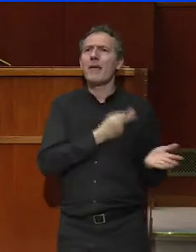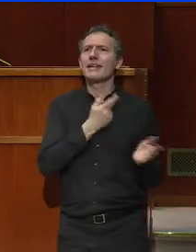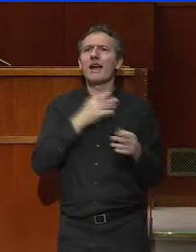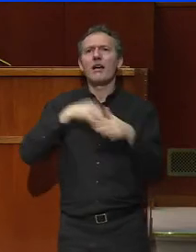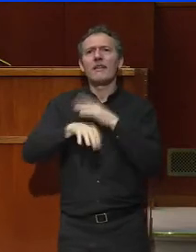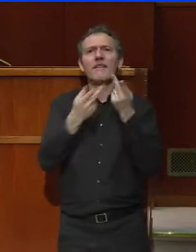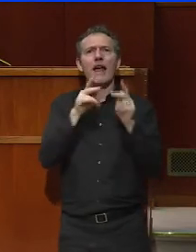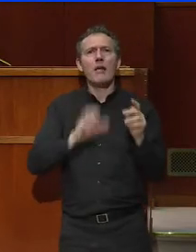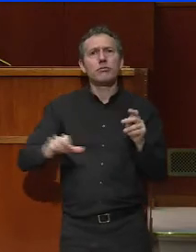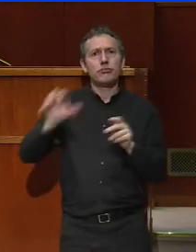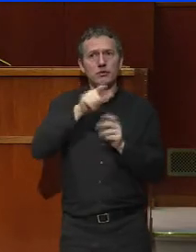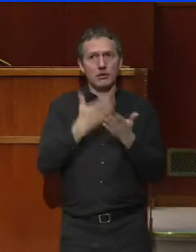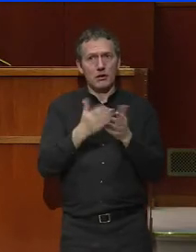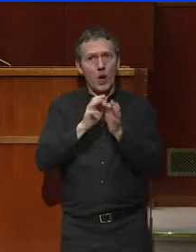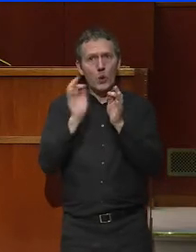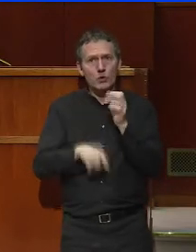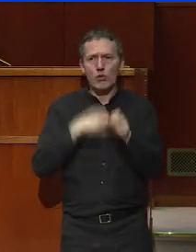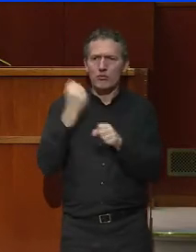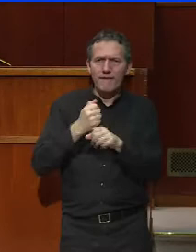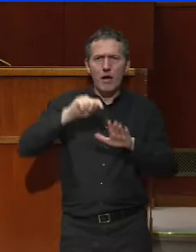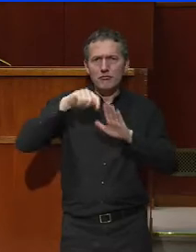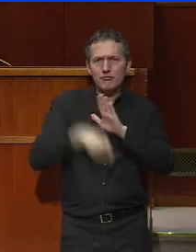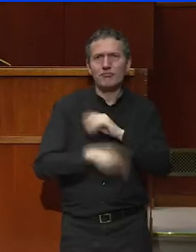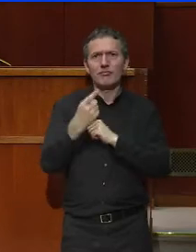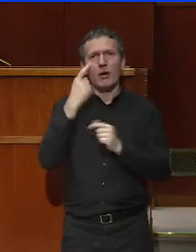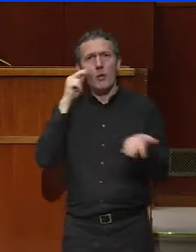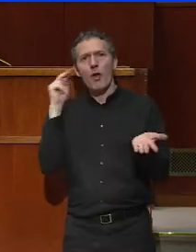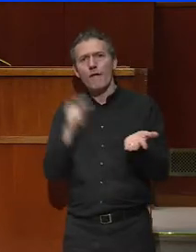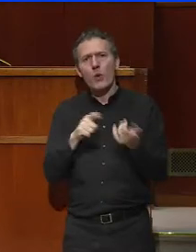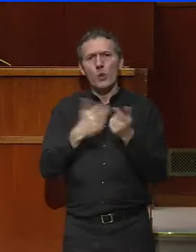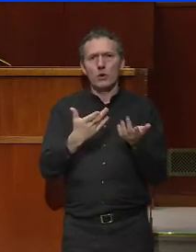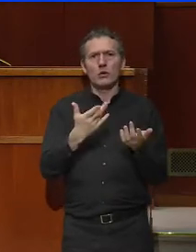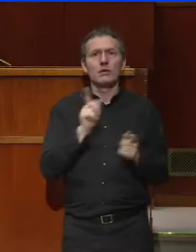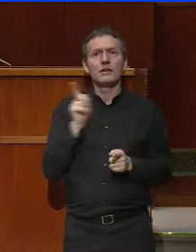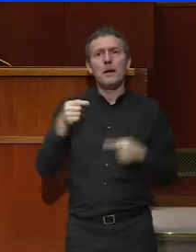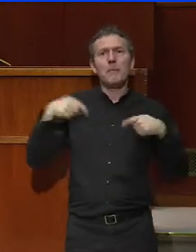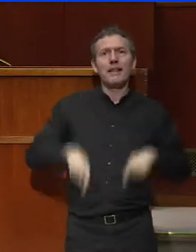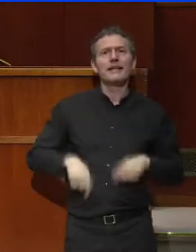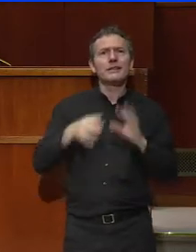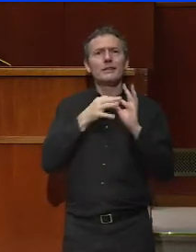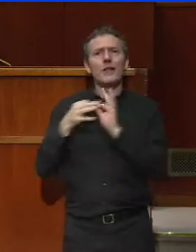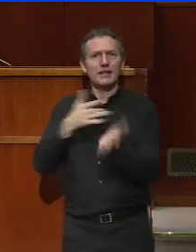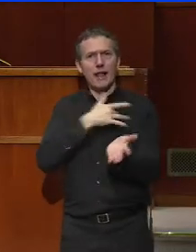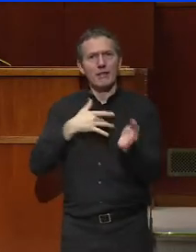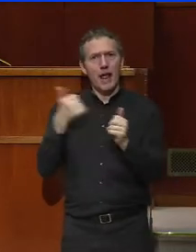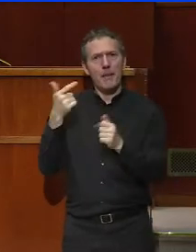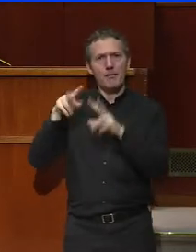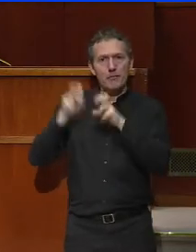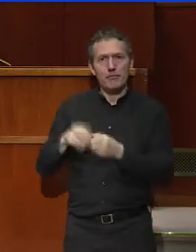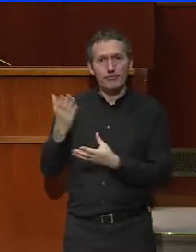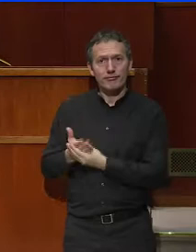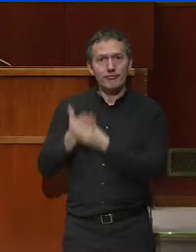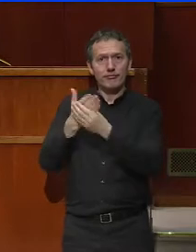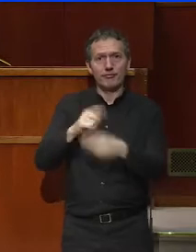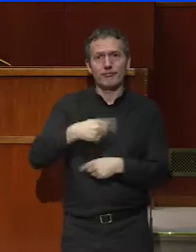Vos conclusions nous aideront à nourrir, affiner et préciser le plan de lutte contre les déserts médicaux que madame la ministre des Solidarités et de la Santé présentera au mois de